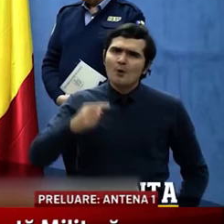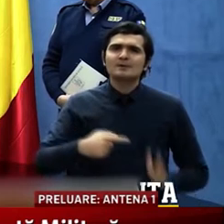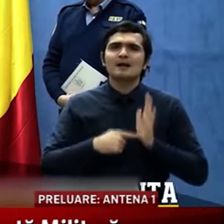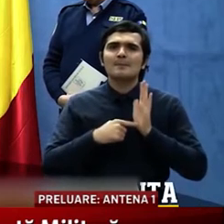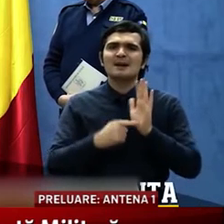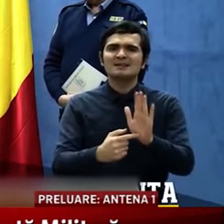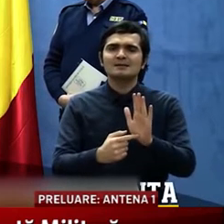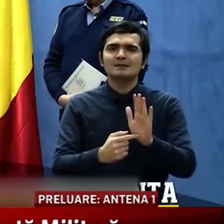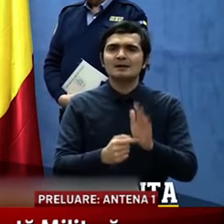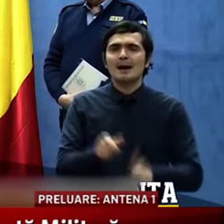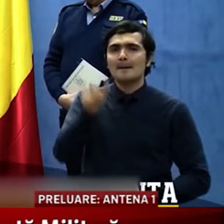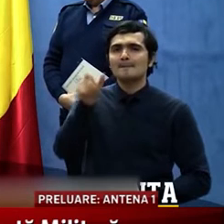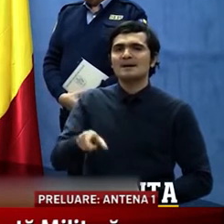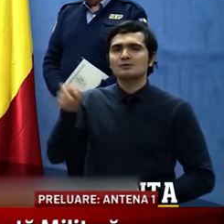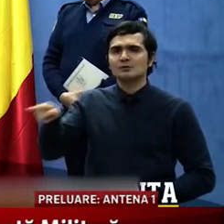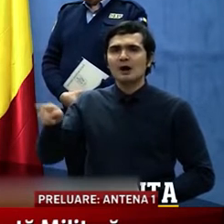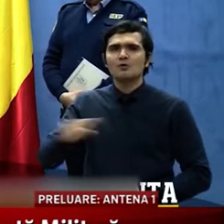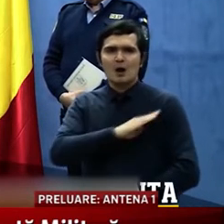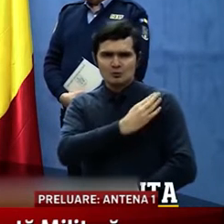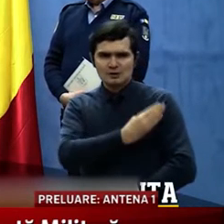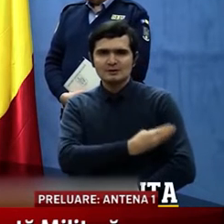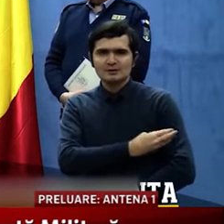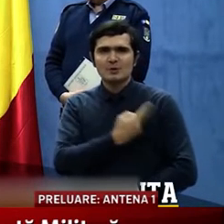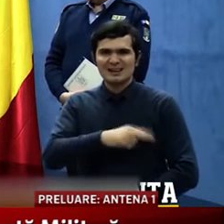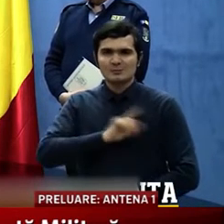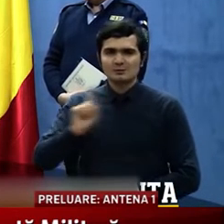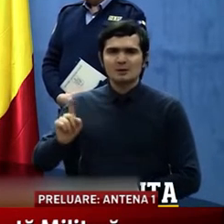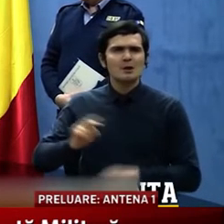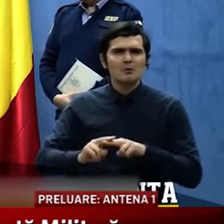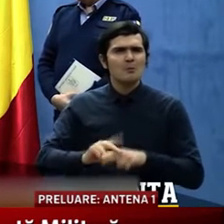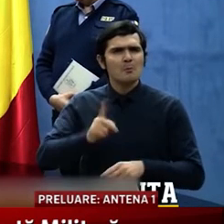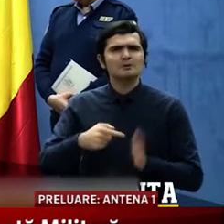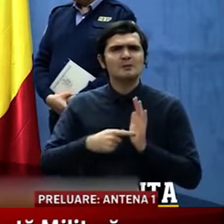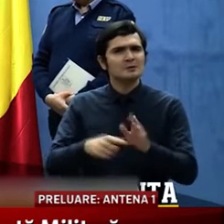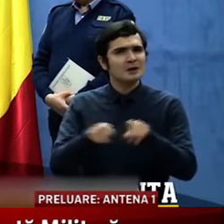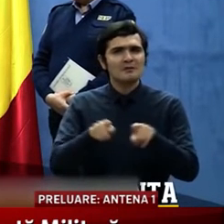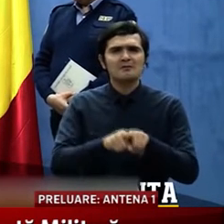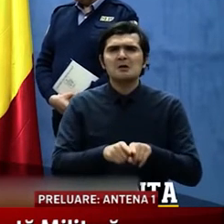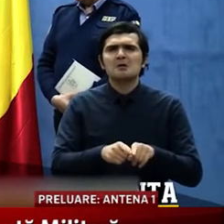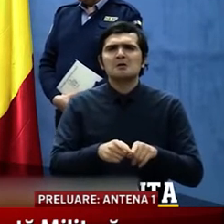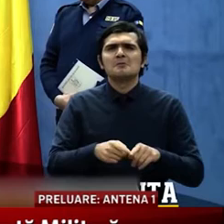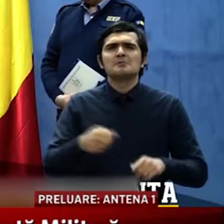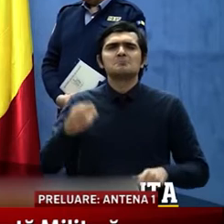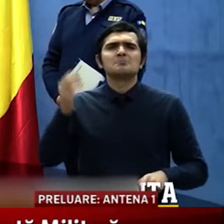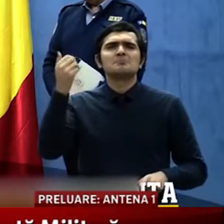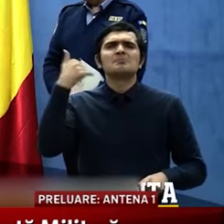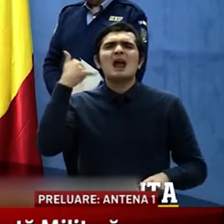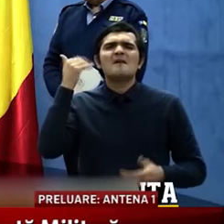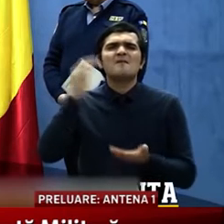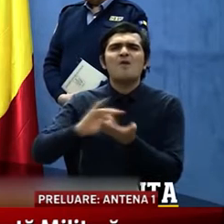personalului autorităților abilitate și prin intermediul telefonului, tabletei sau